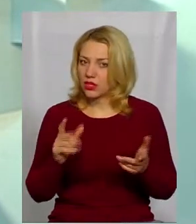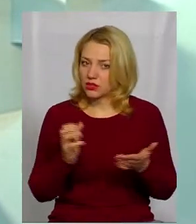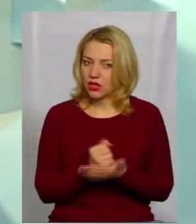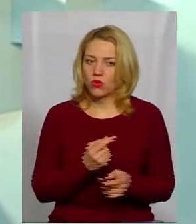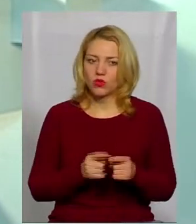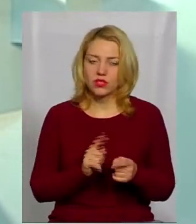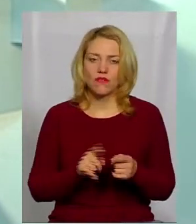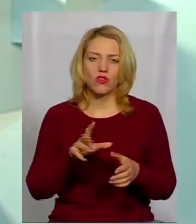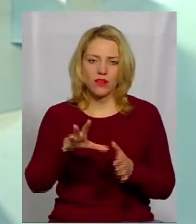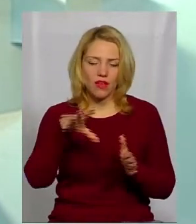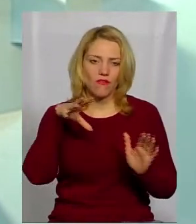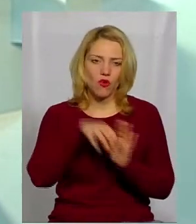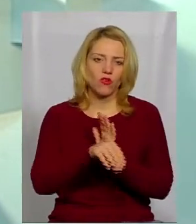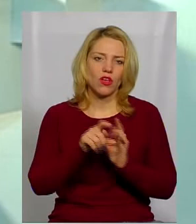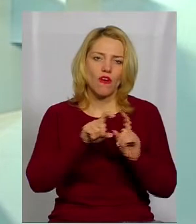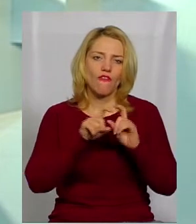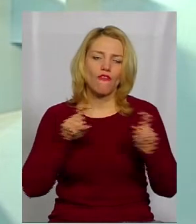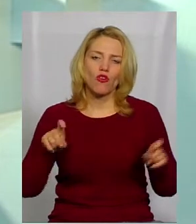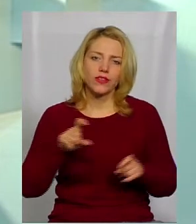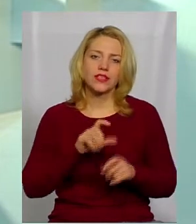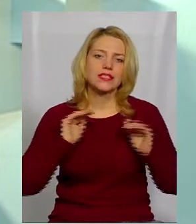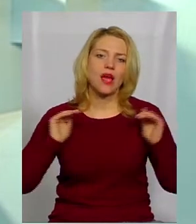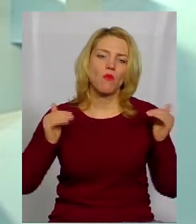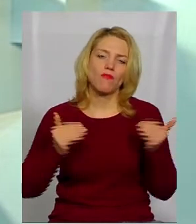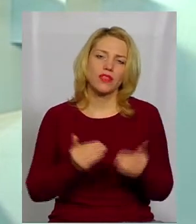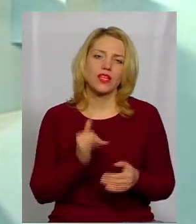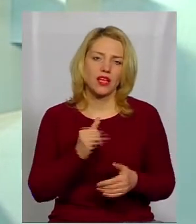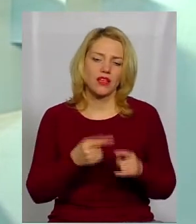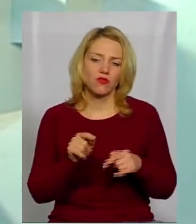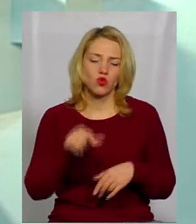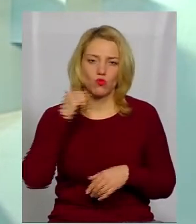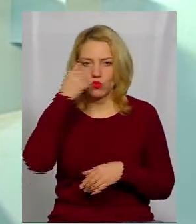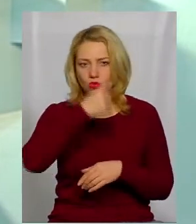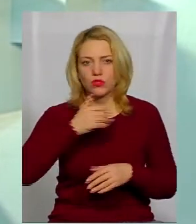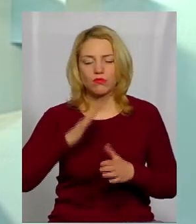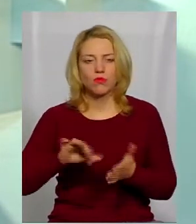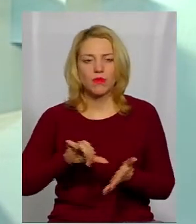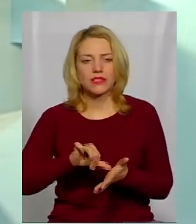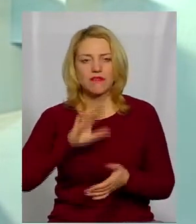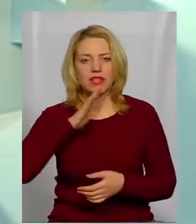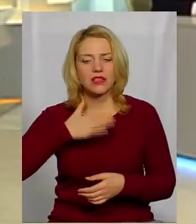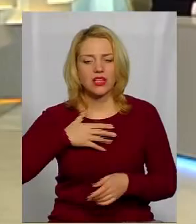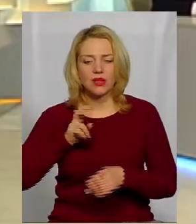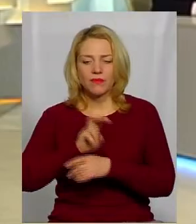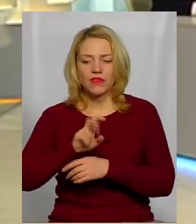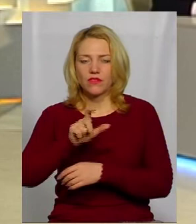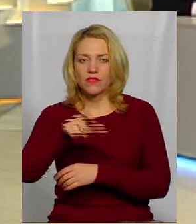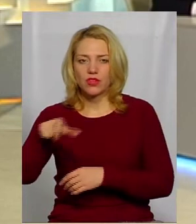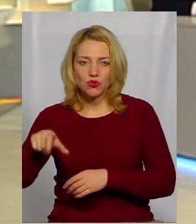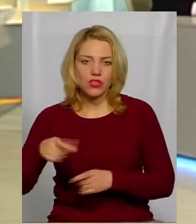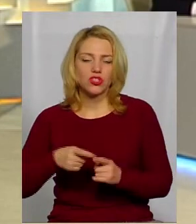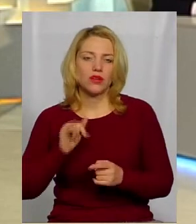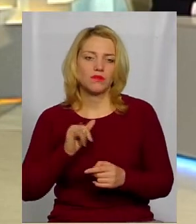йдуть в фонди заповідника, і, зрозуміло, потім вони, от в цьому році ми будемо представляти нашим відвідувачам з квітня